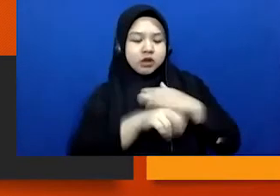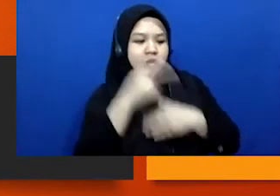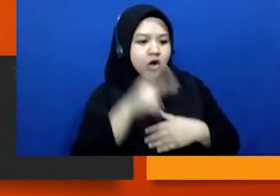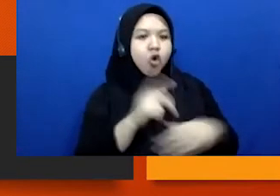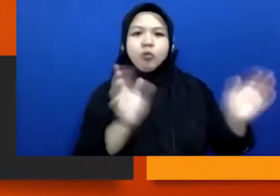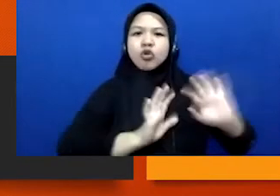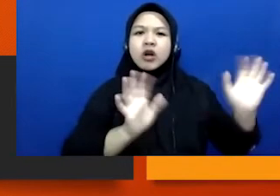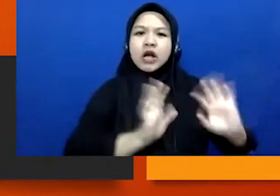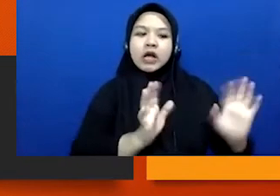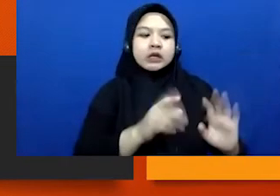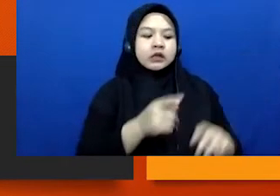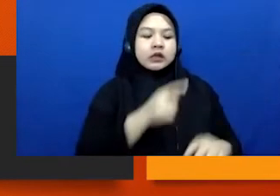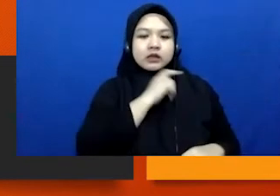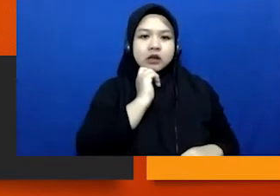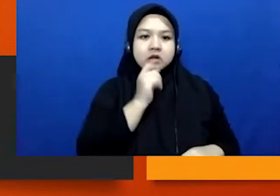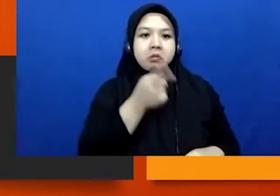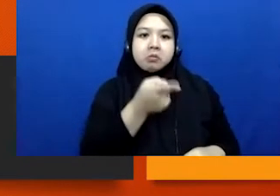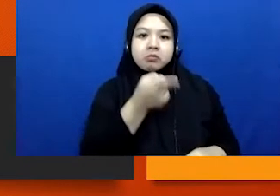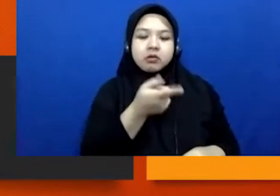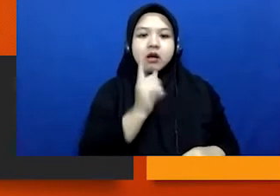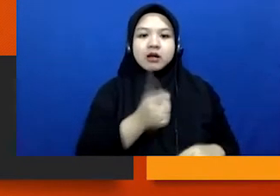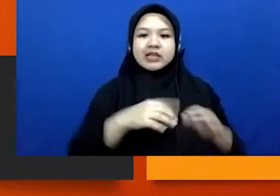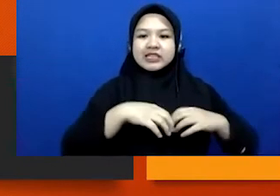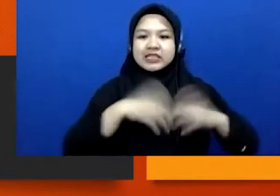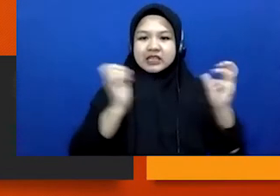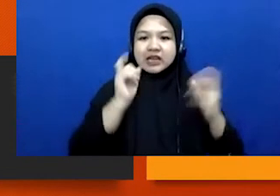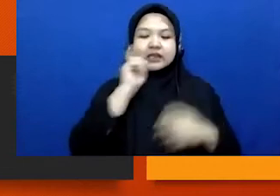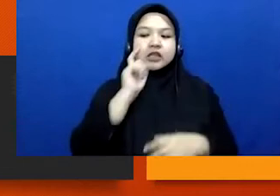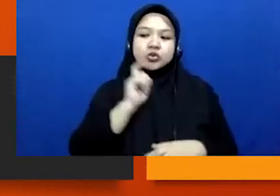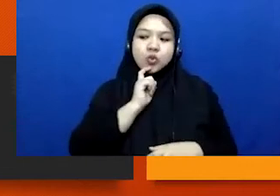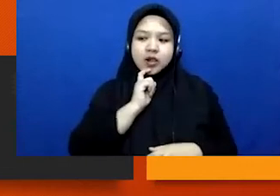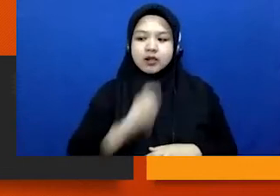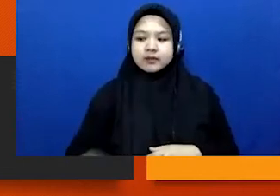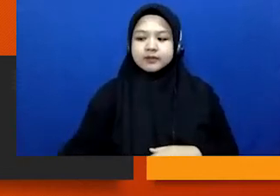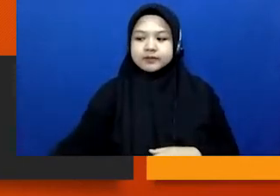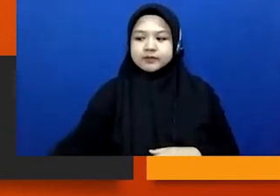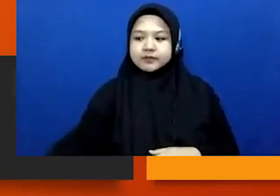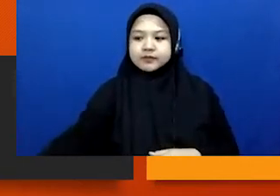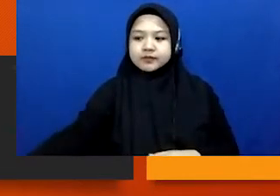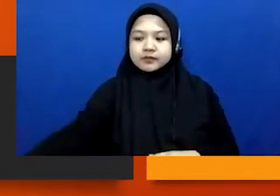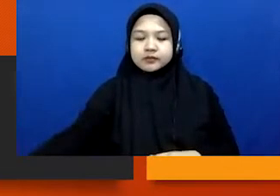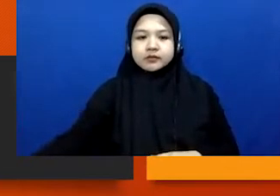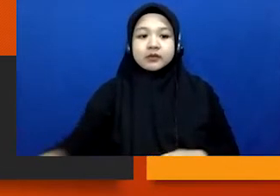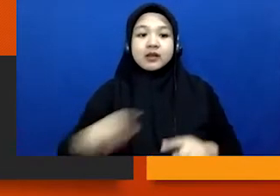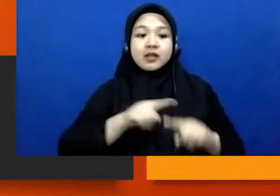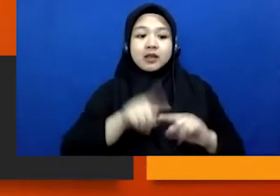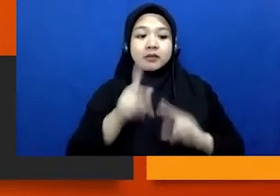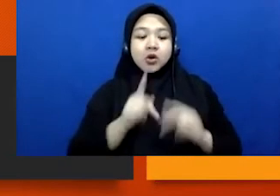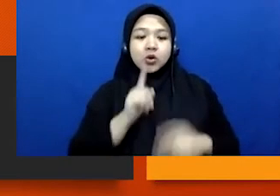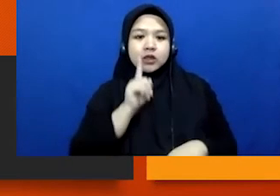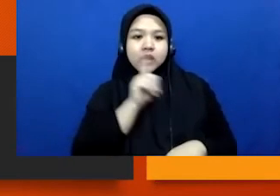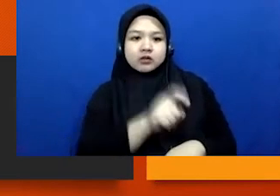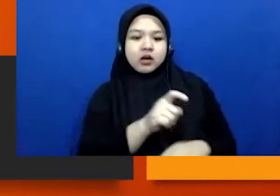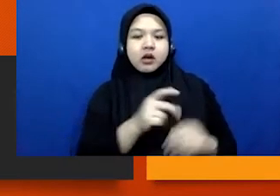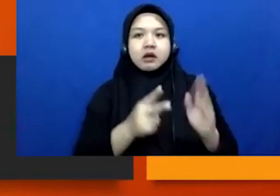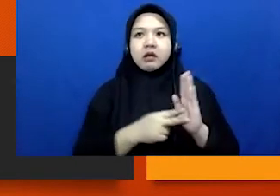ada dugaan narti ini mengalami kekerasan seksual. Tapi ketika tiap kali ditanya, narti